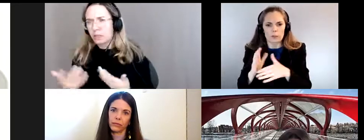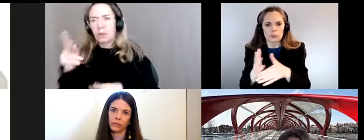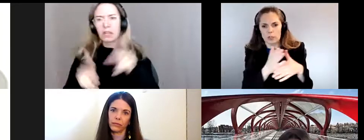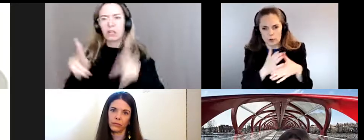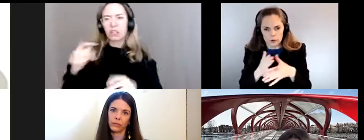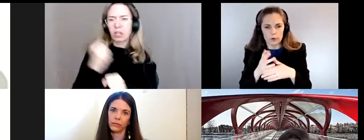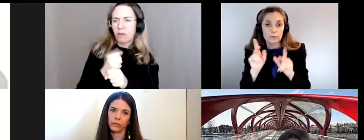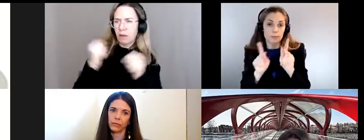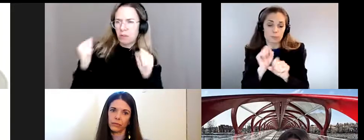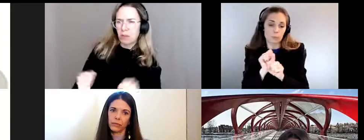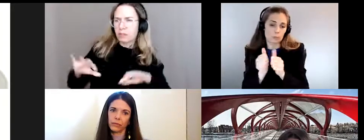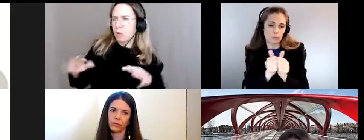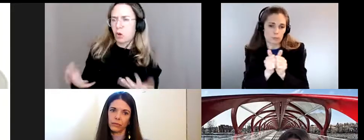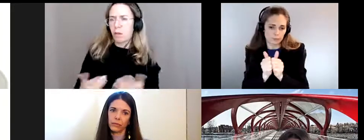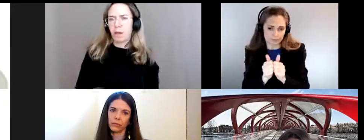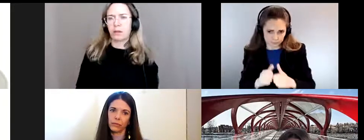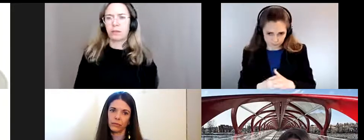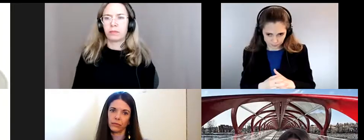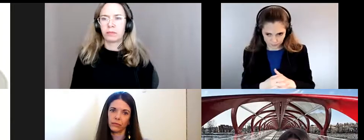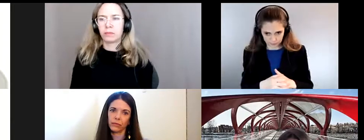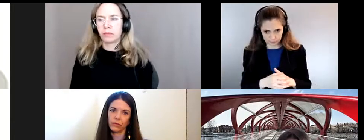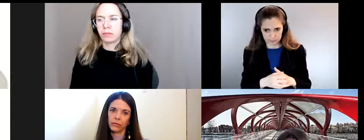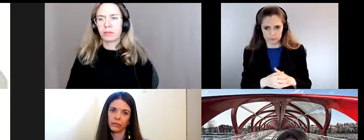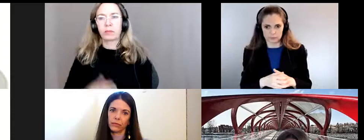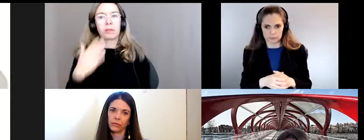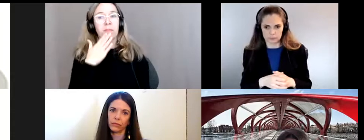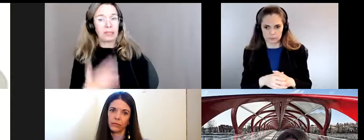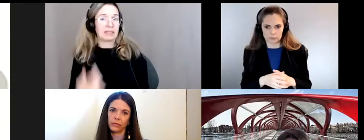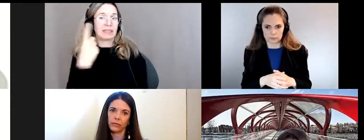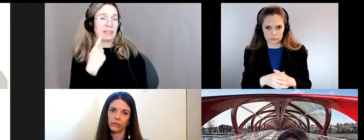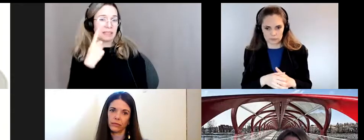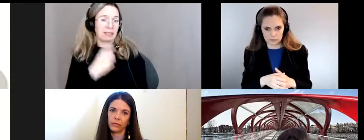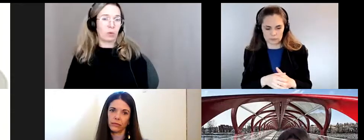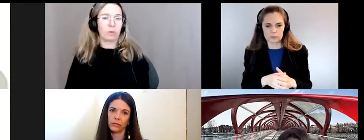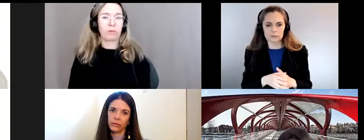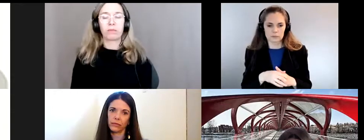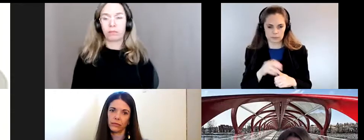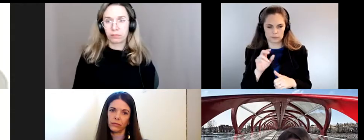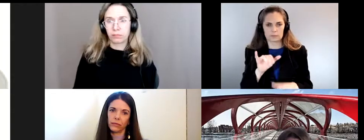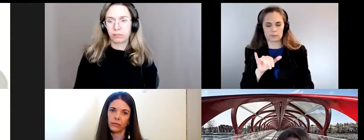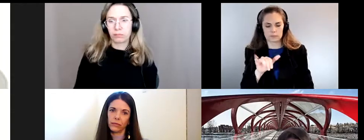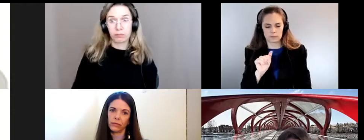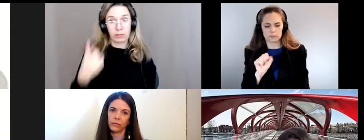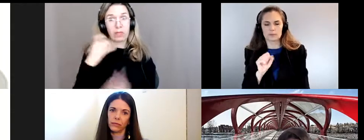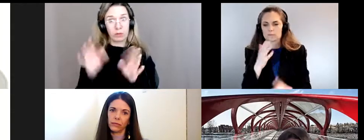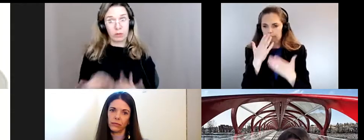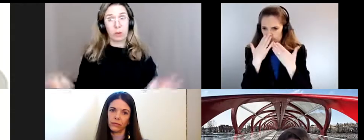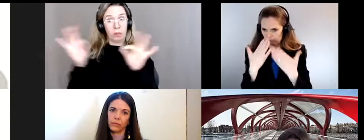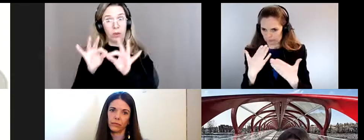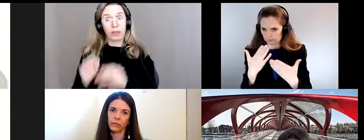travailler ensemble davantage merci pour cette question c'est une question très importante